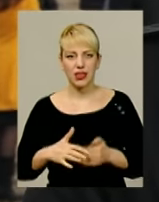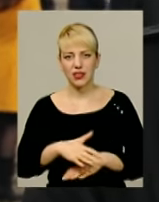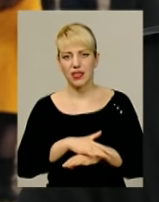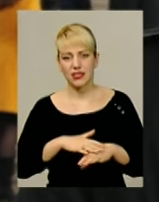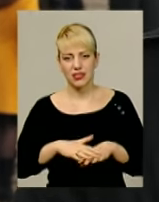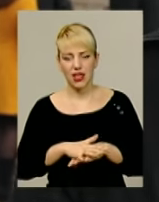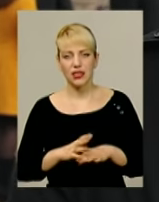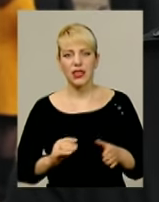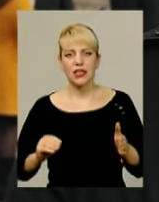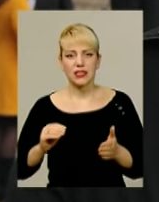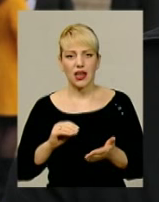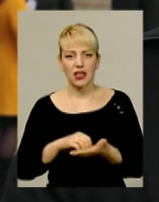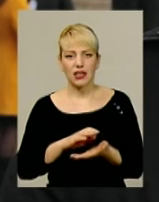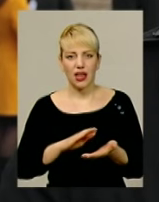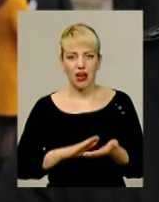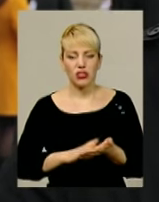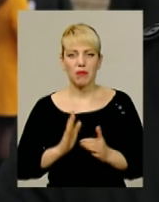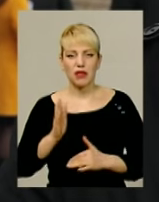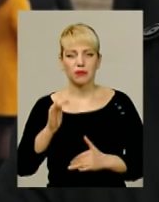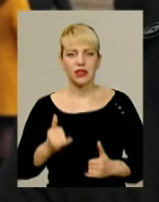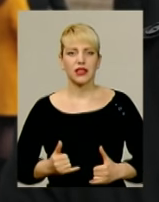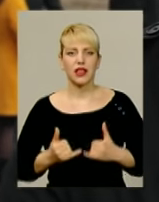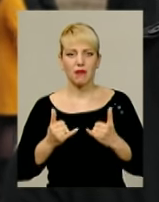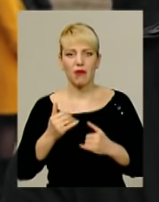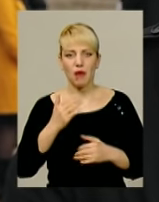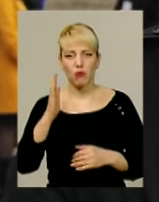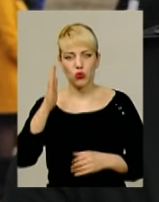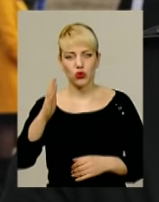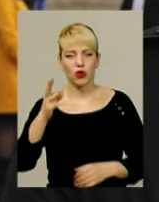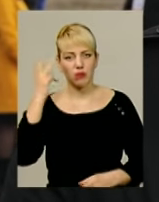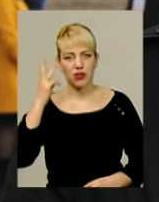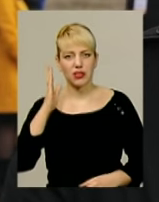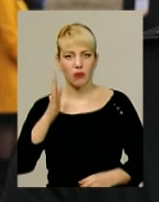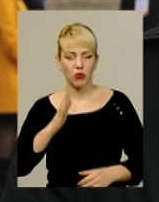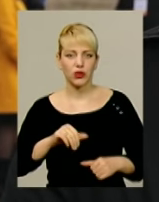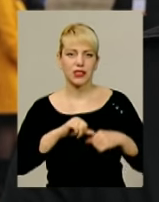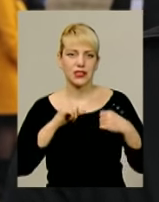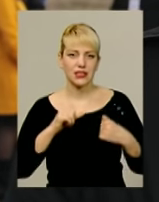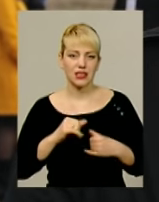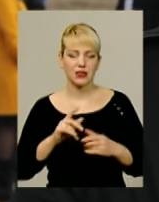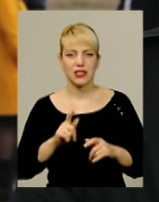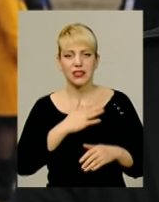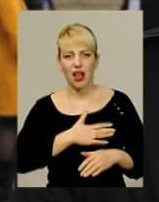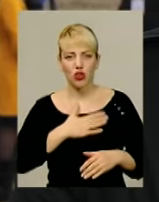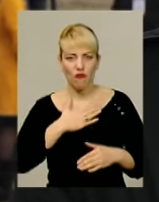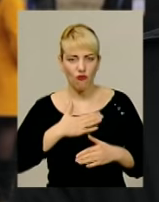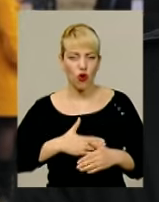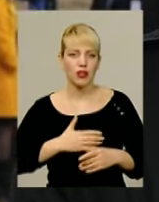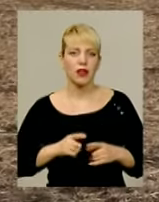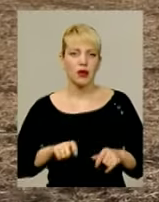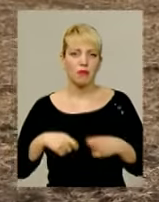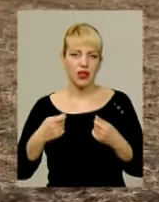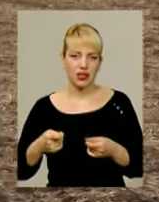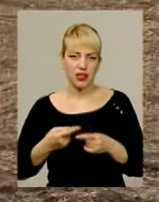перспективу на майбутнє, і Хмельниччина, я думаю, буде якраз зеленим серцем і з задоволенням передасть цей досвід на всю